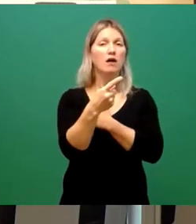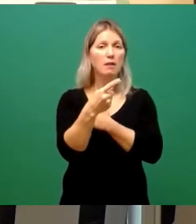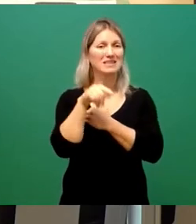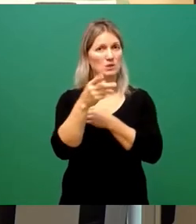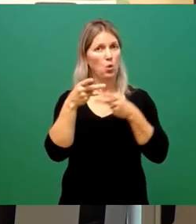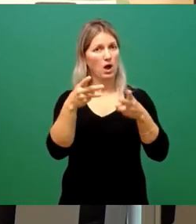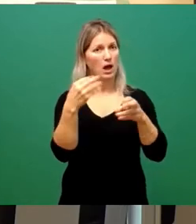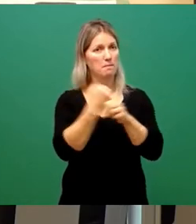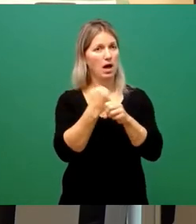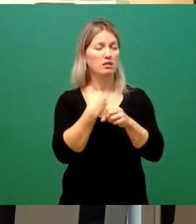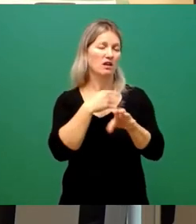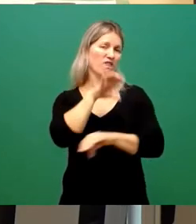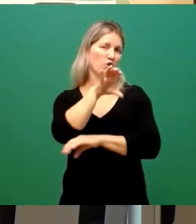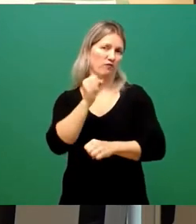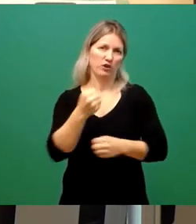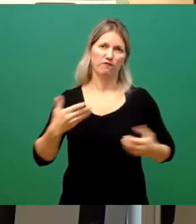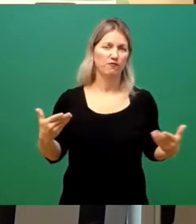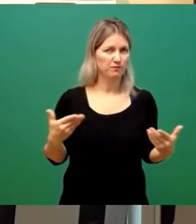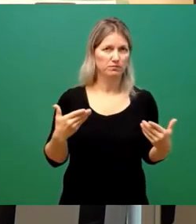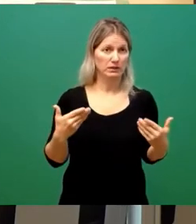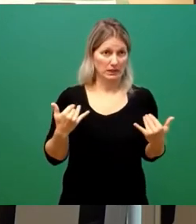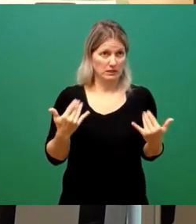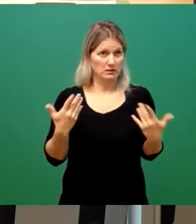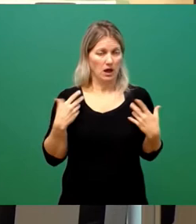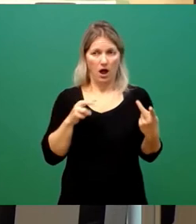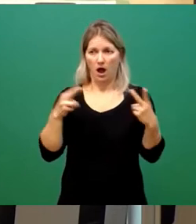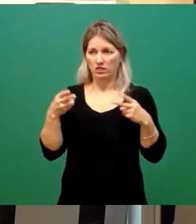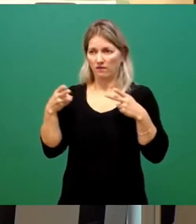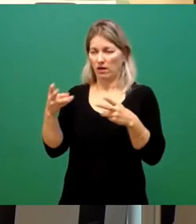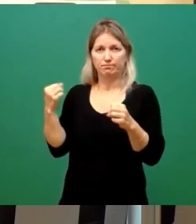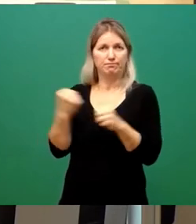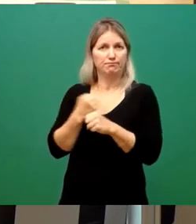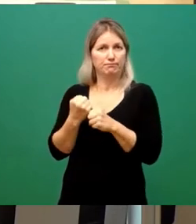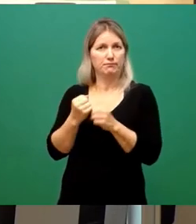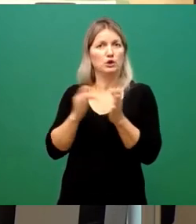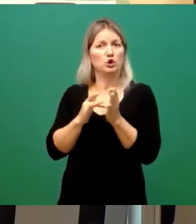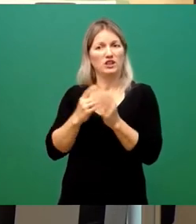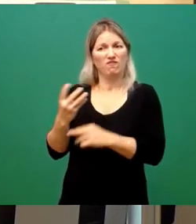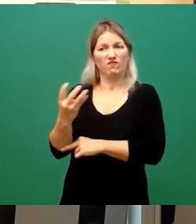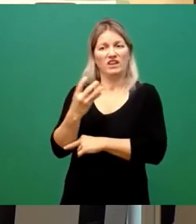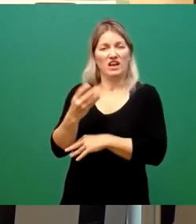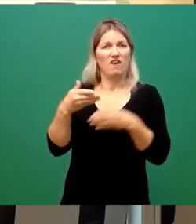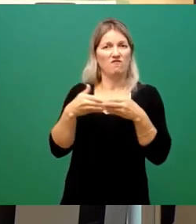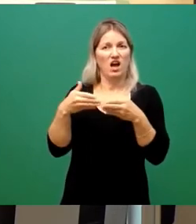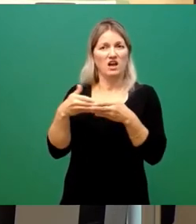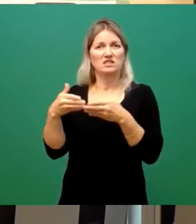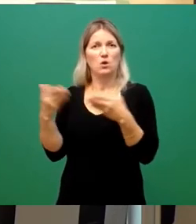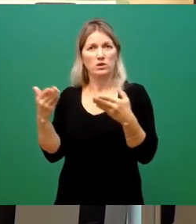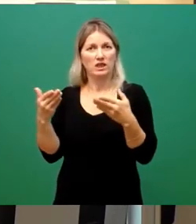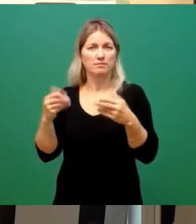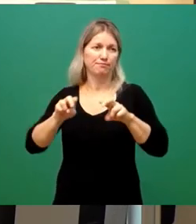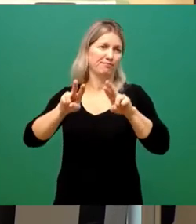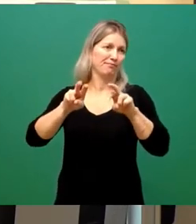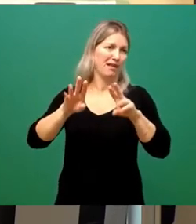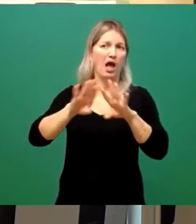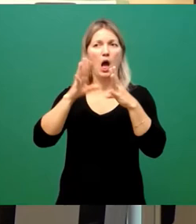Ein anderer Weg ist auch nicht mehr gangbar. Die vier Fraktionen, die sogenannten haushaltstragenden Fraktionen,